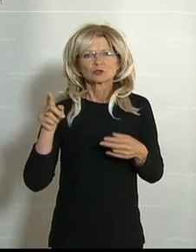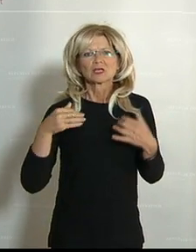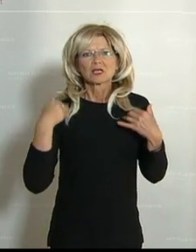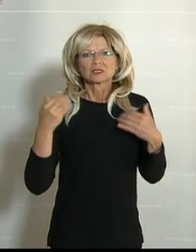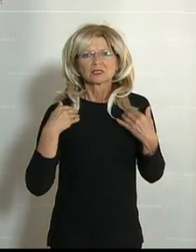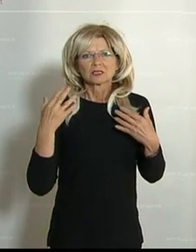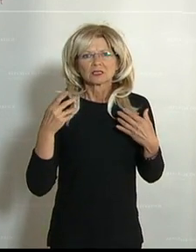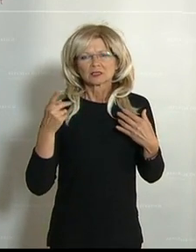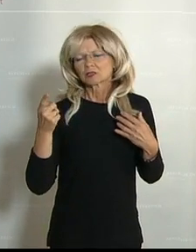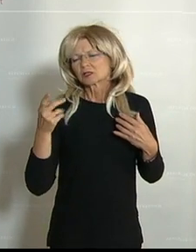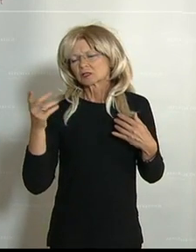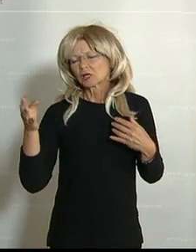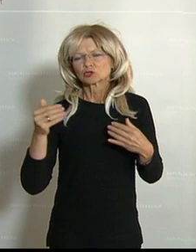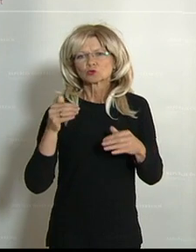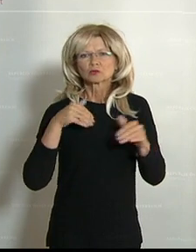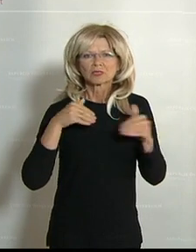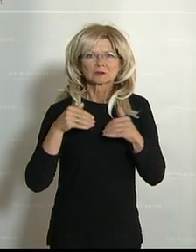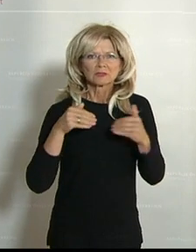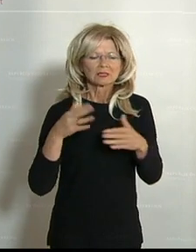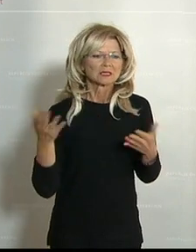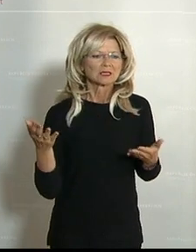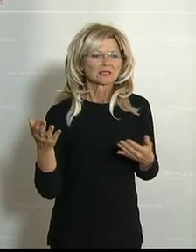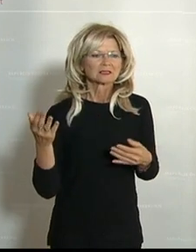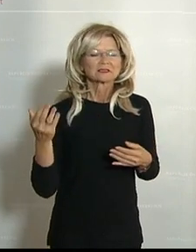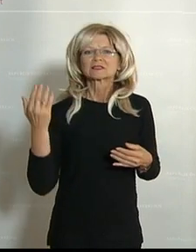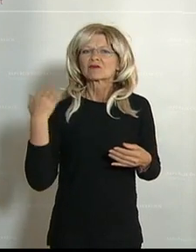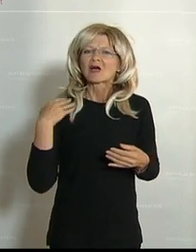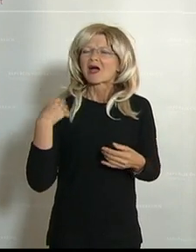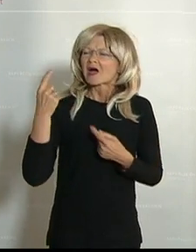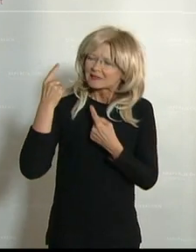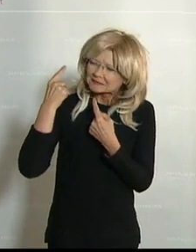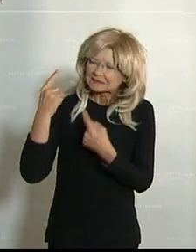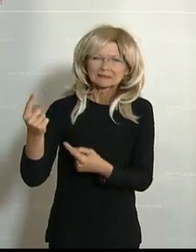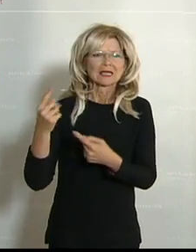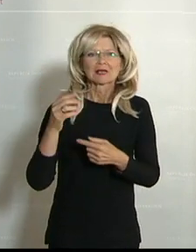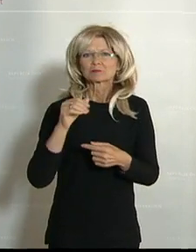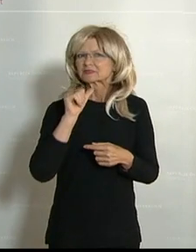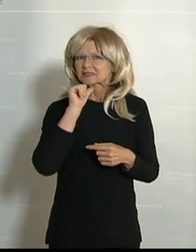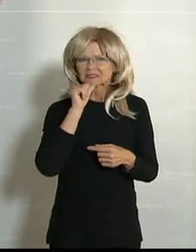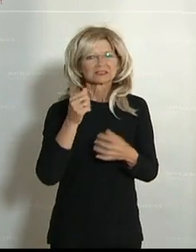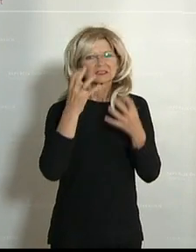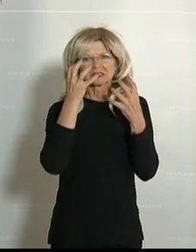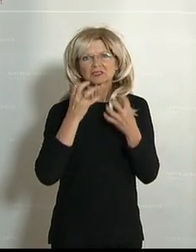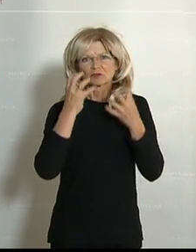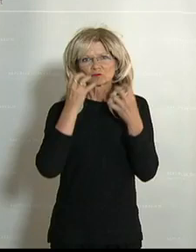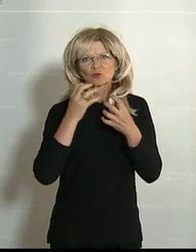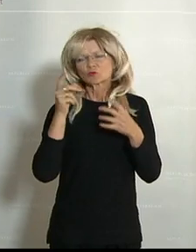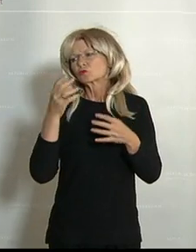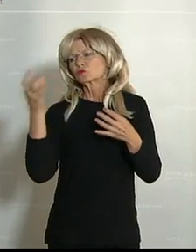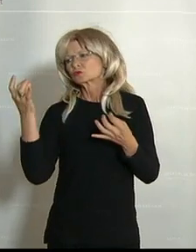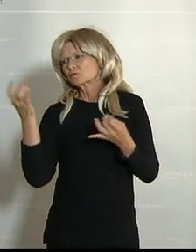gegangen. Und ich berichtige tatsächlich, bei jeder Entscheidung der Bundesregierung mit dem Bundeskanzler, dem